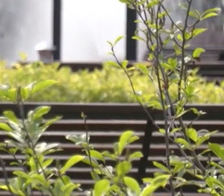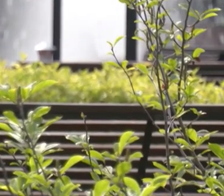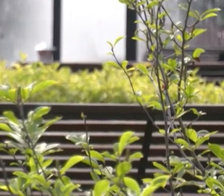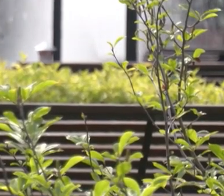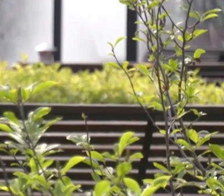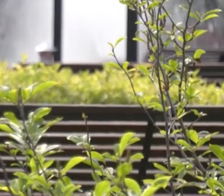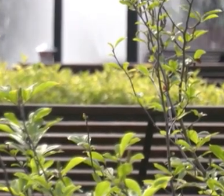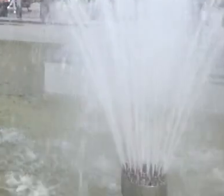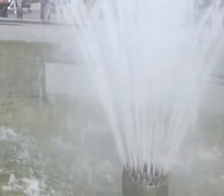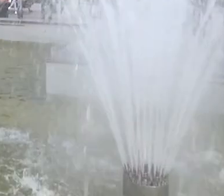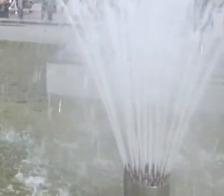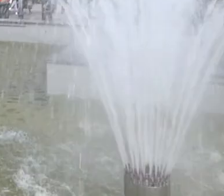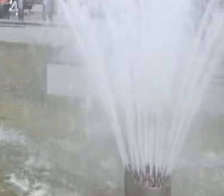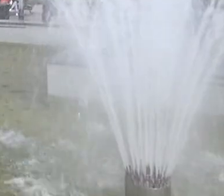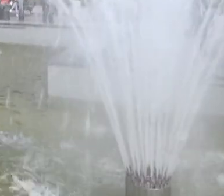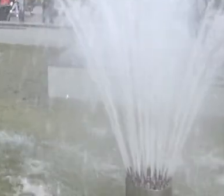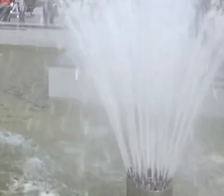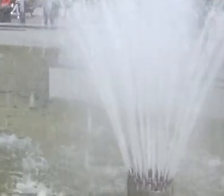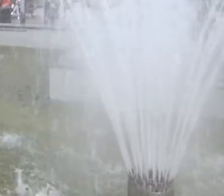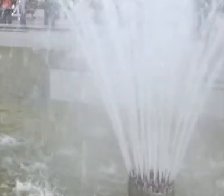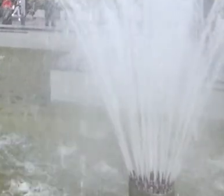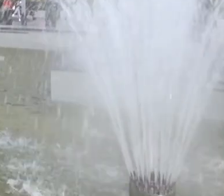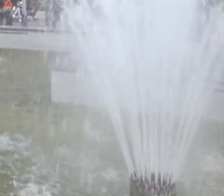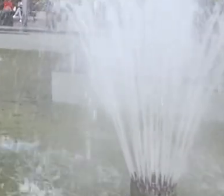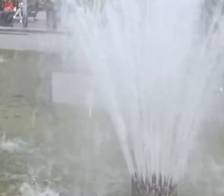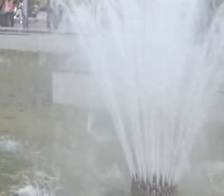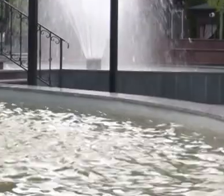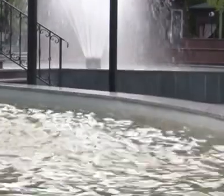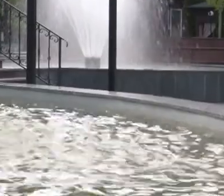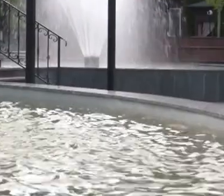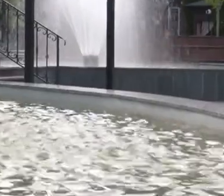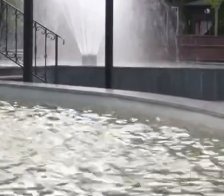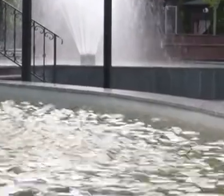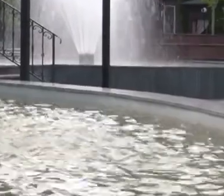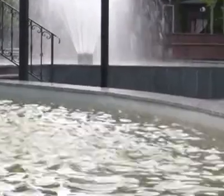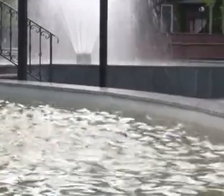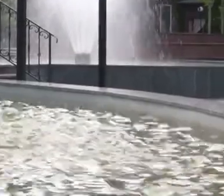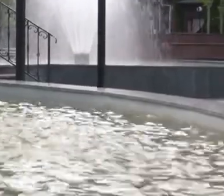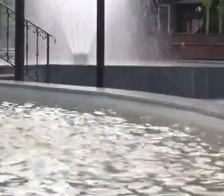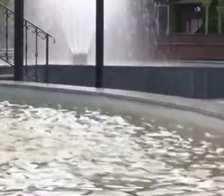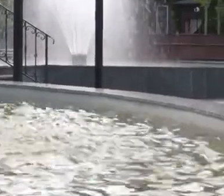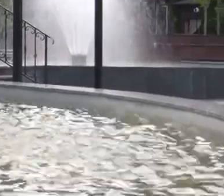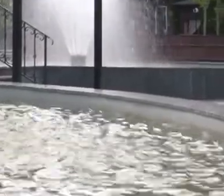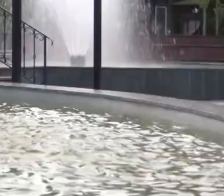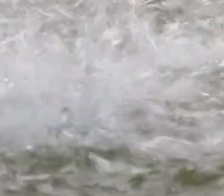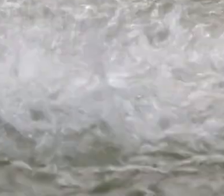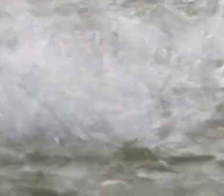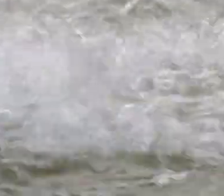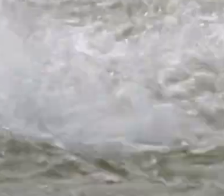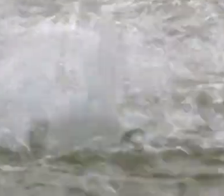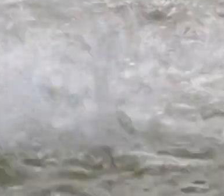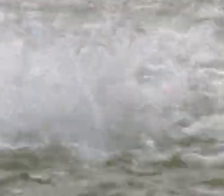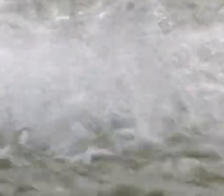перш за все наша нова свідомість. Наша перемога – це коли ми цінуємо себе, цінуємо стоточуючих,